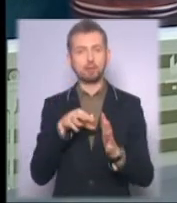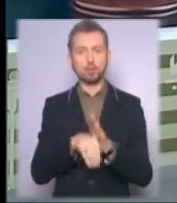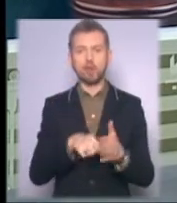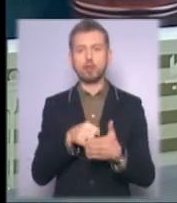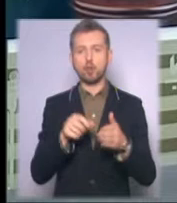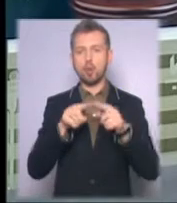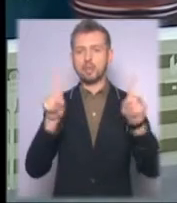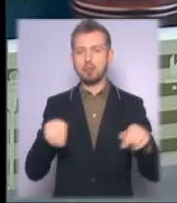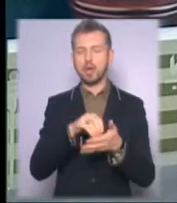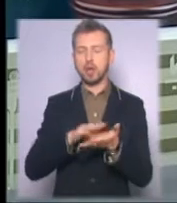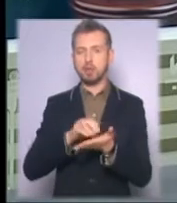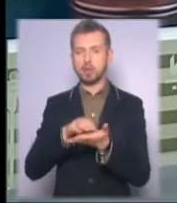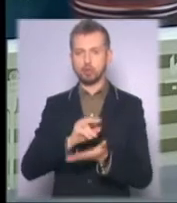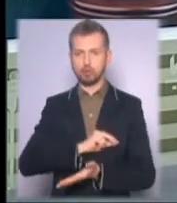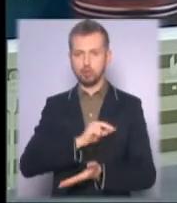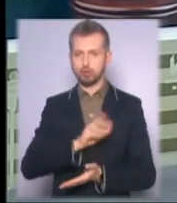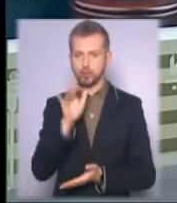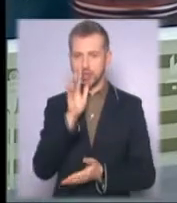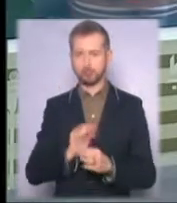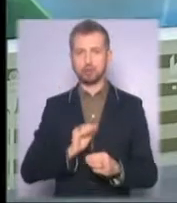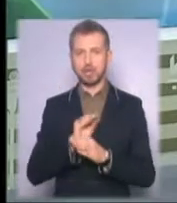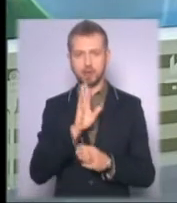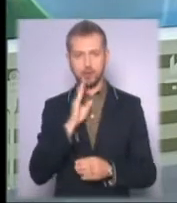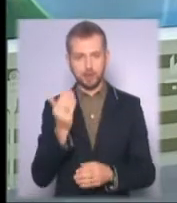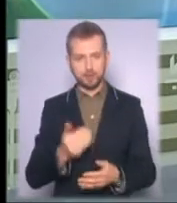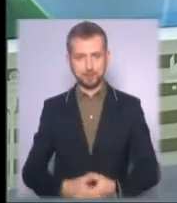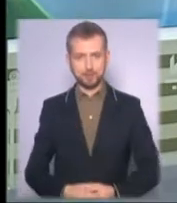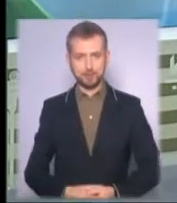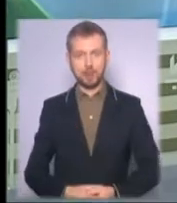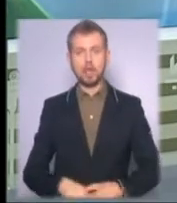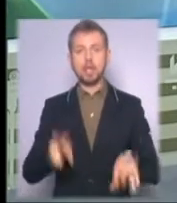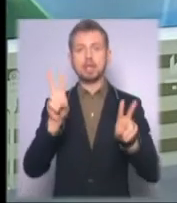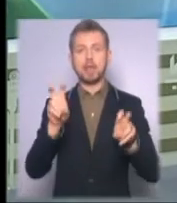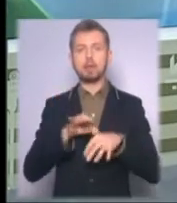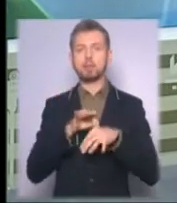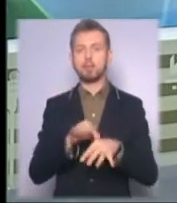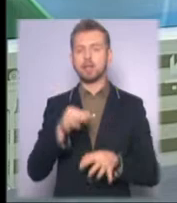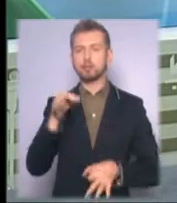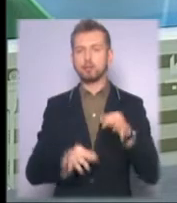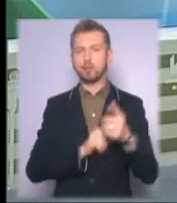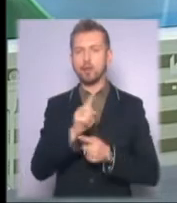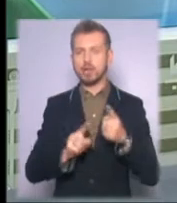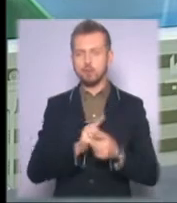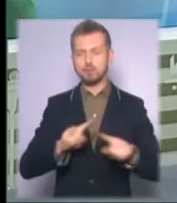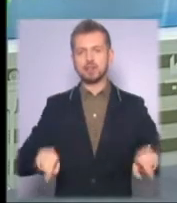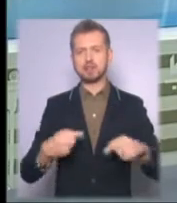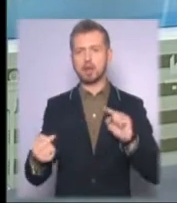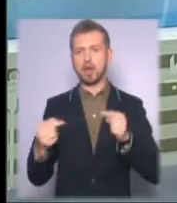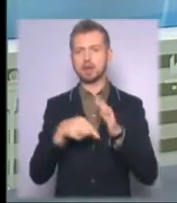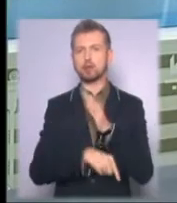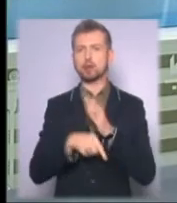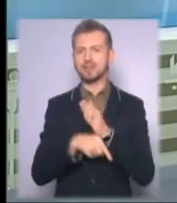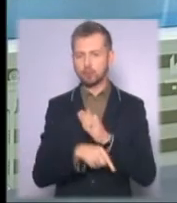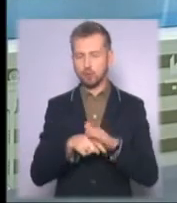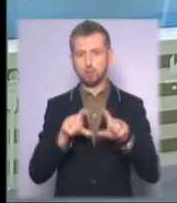табеля обліку робочого часу, додала вона. Тема проведення судової реформи, створення антикорупційного бюро